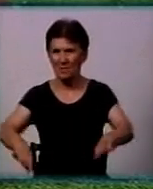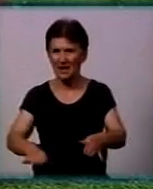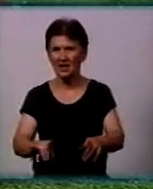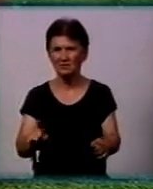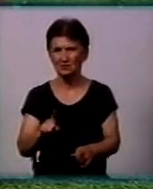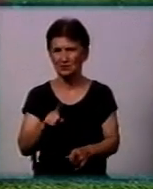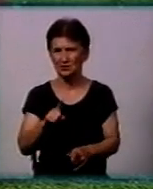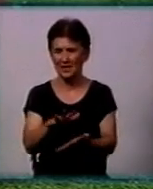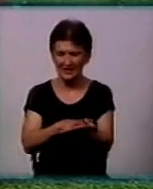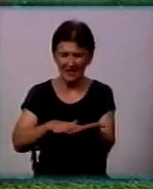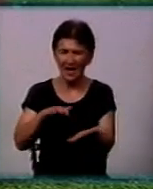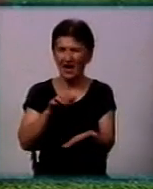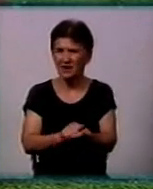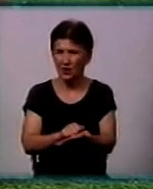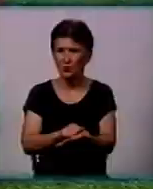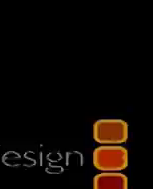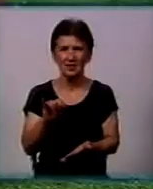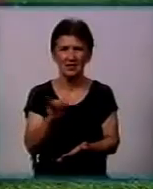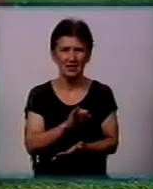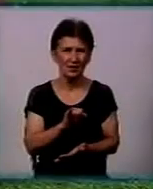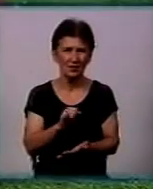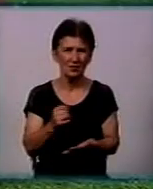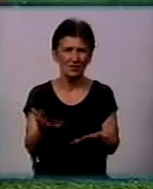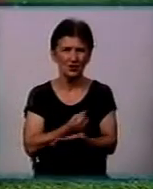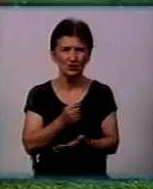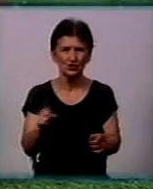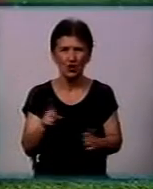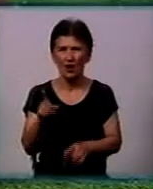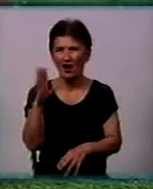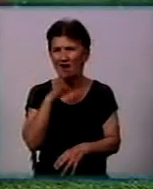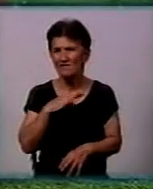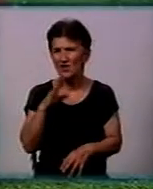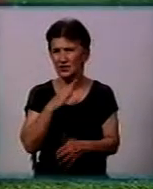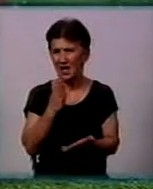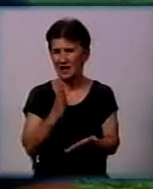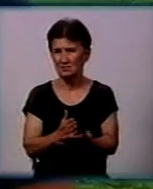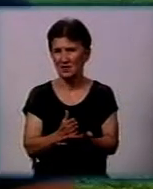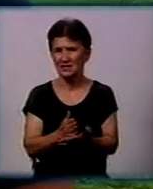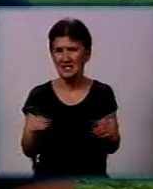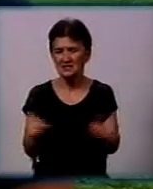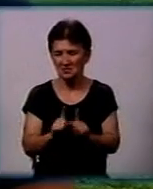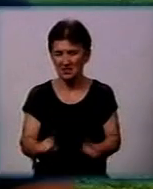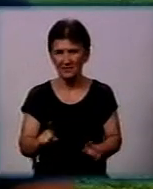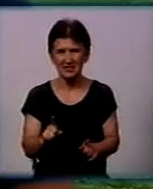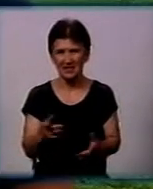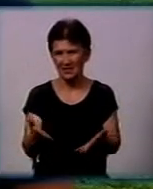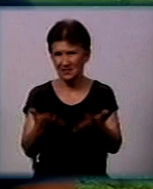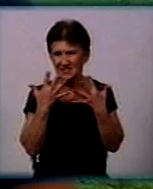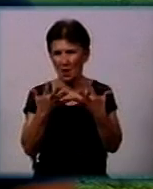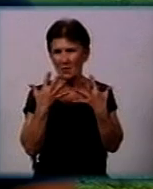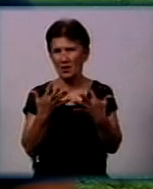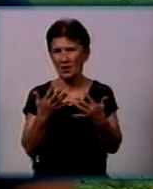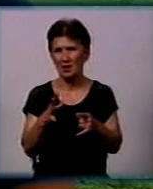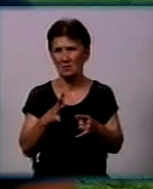гниє, і ви самі чуєте, що вода має специфічний запах. Нами з пілкою було